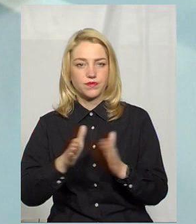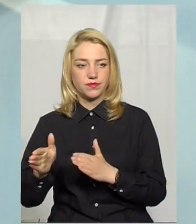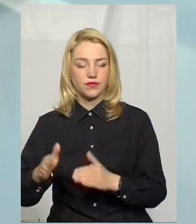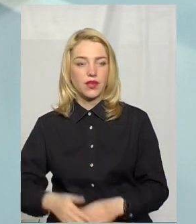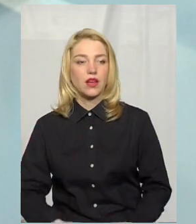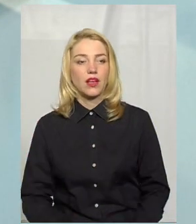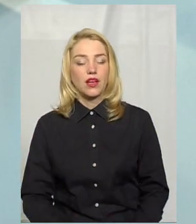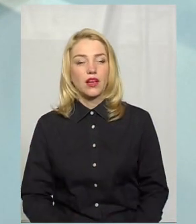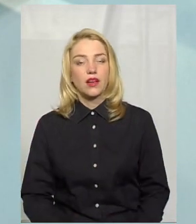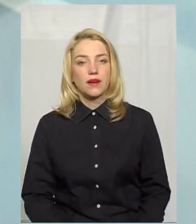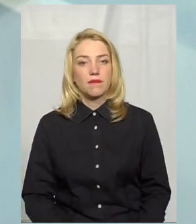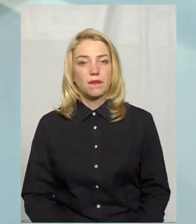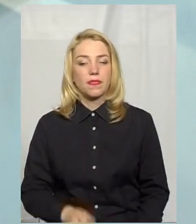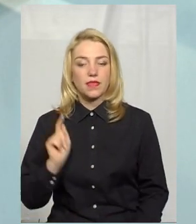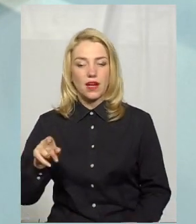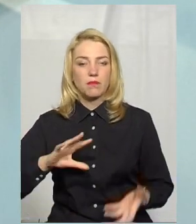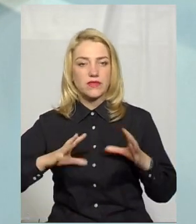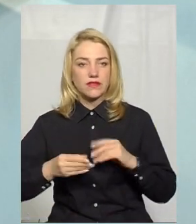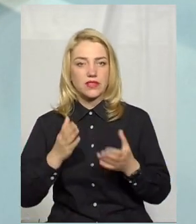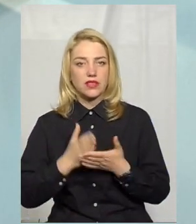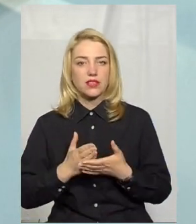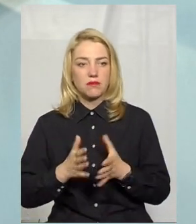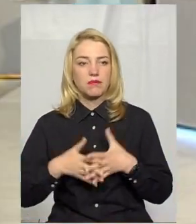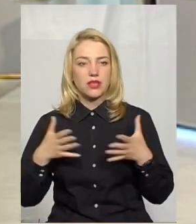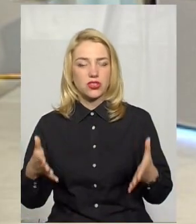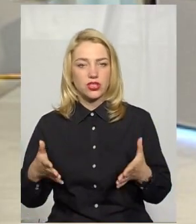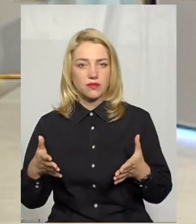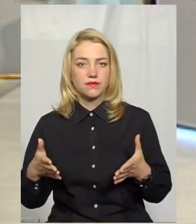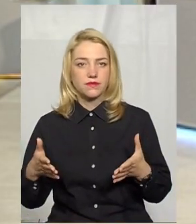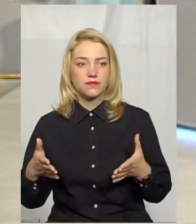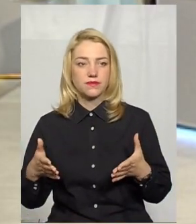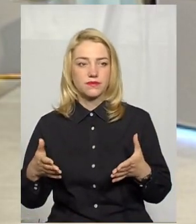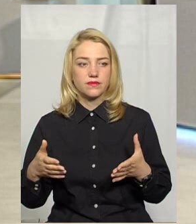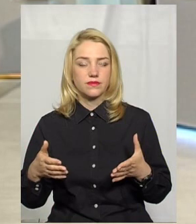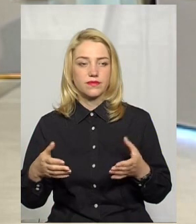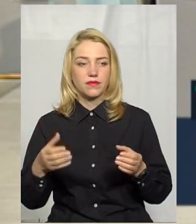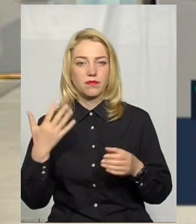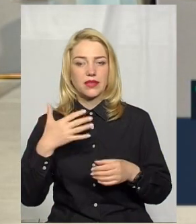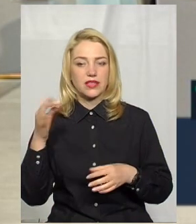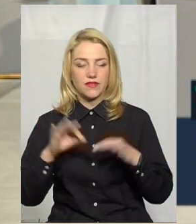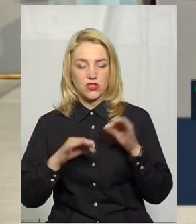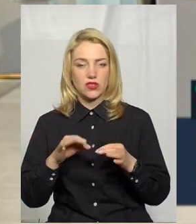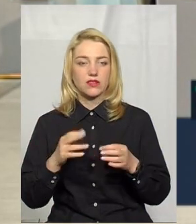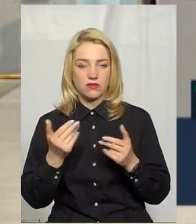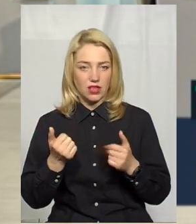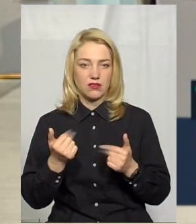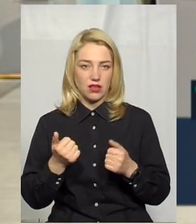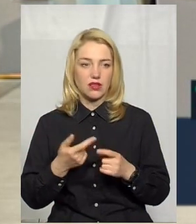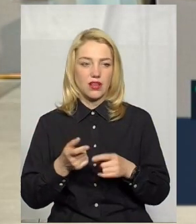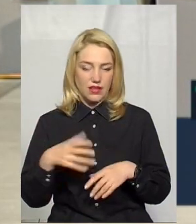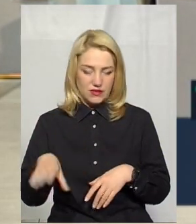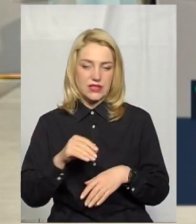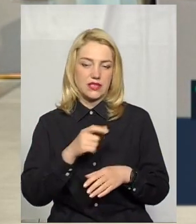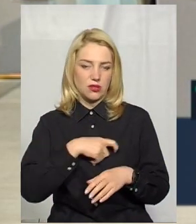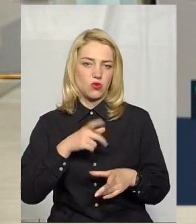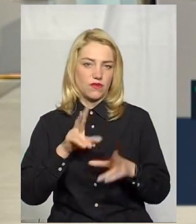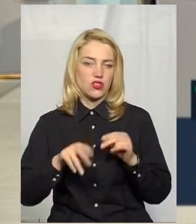Тобто, там у звіті є більше 50%? Так, всі депутати більше половини